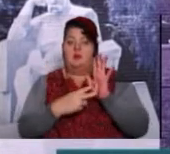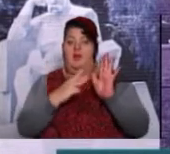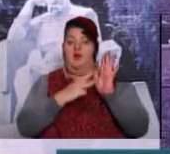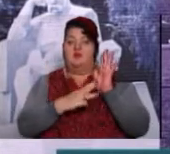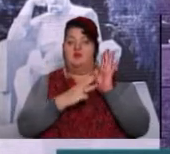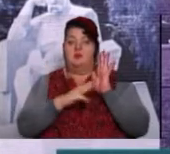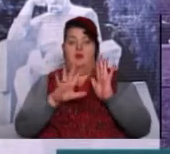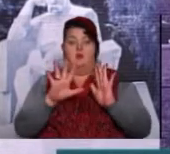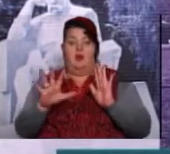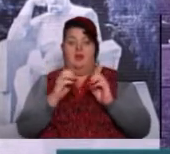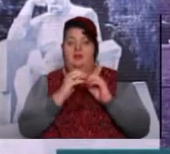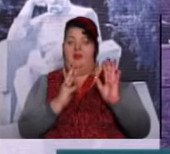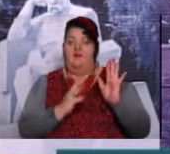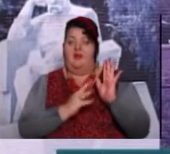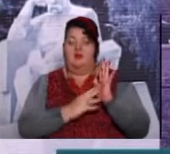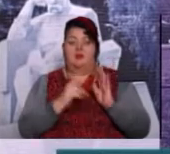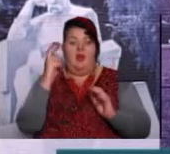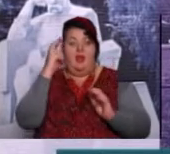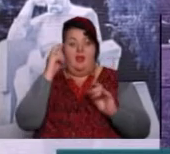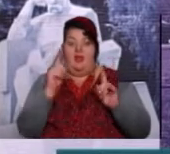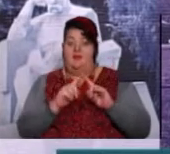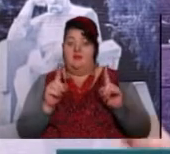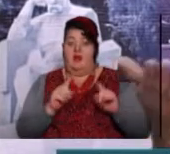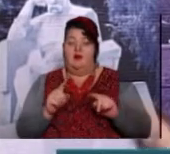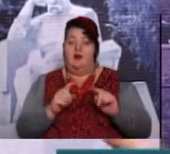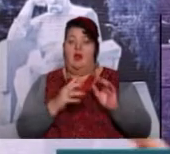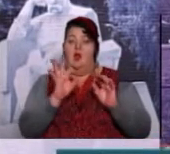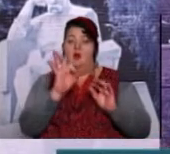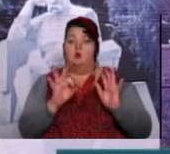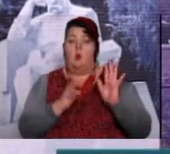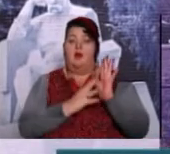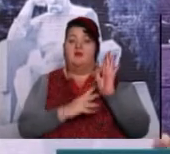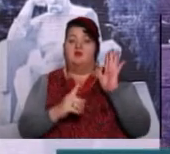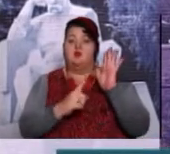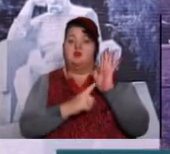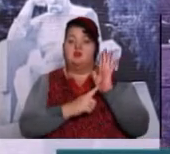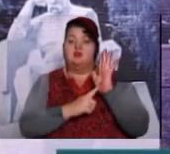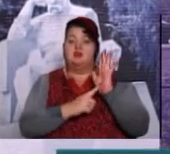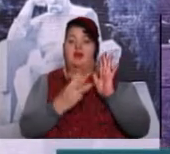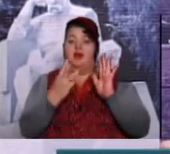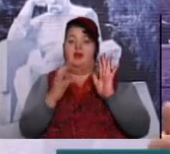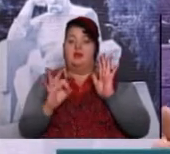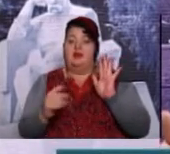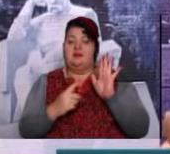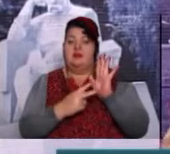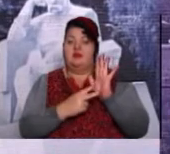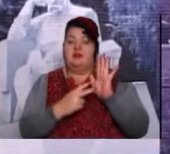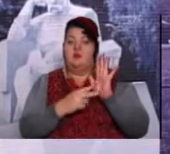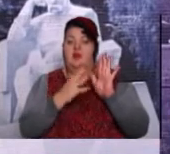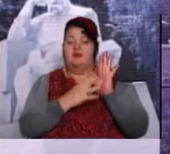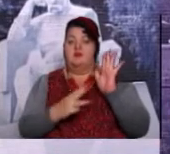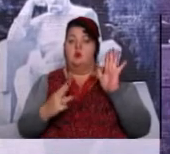19 Київстар 096 307 98